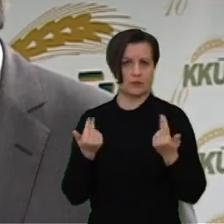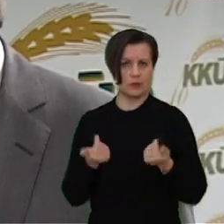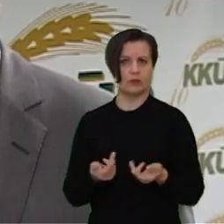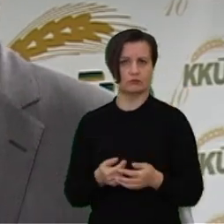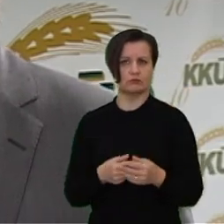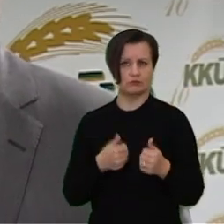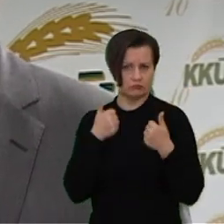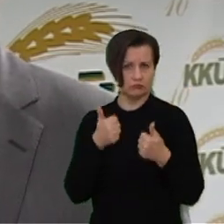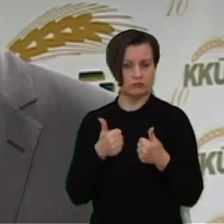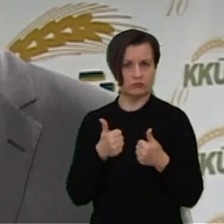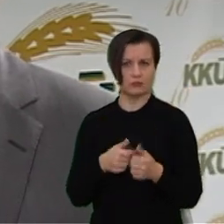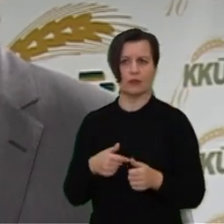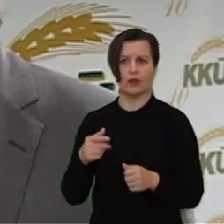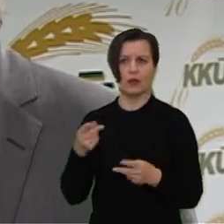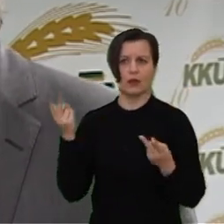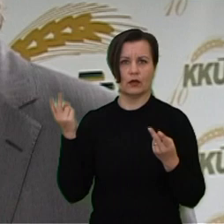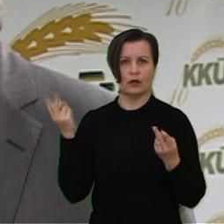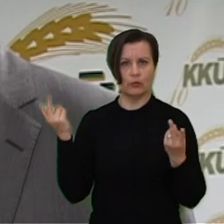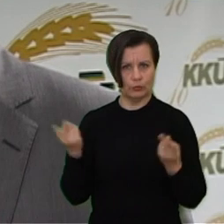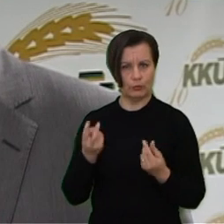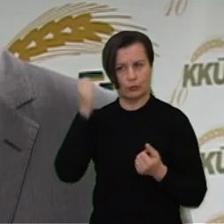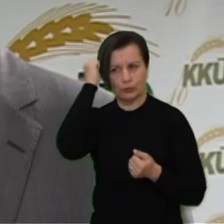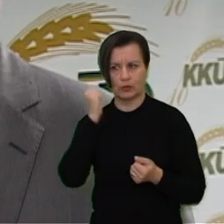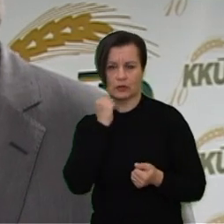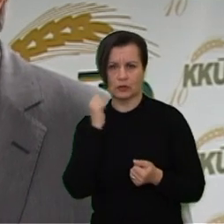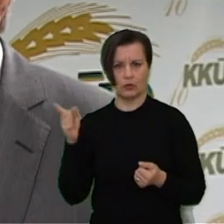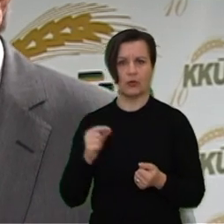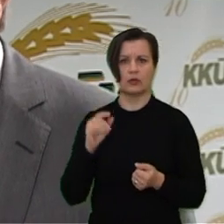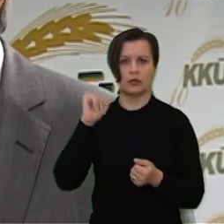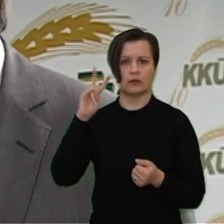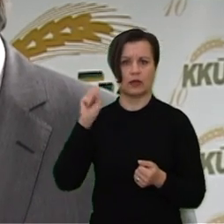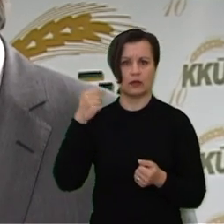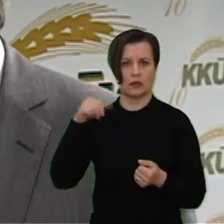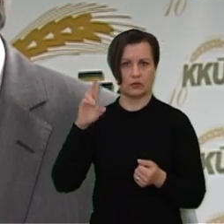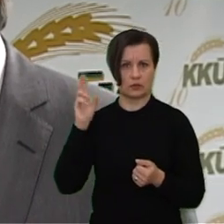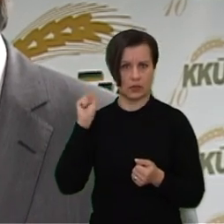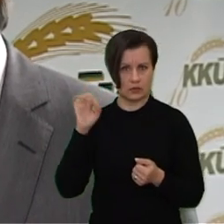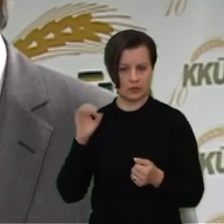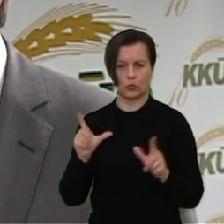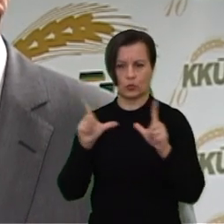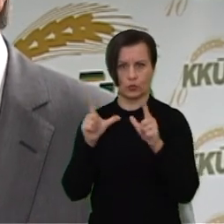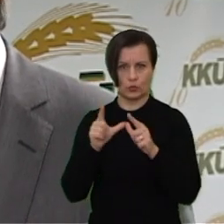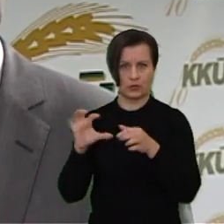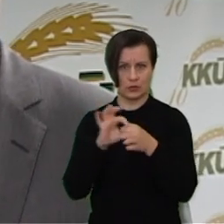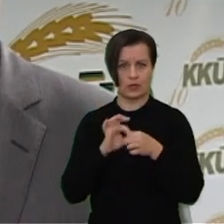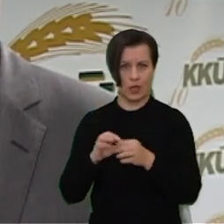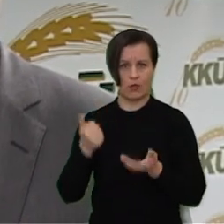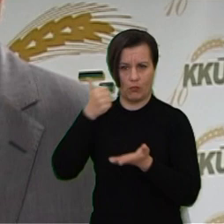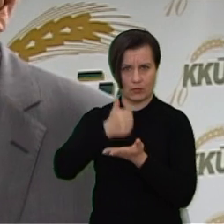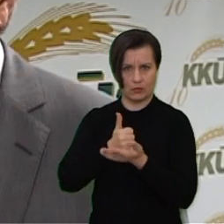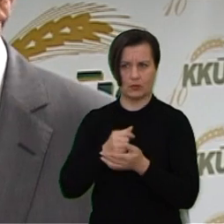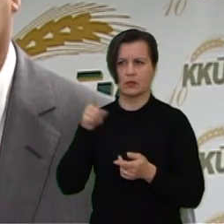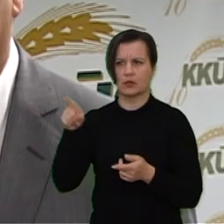tikrai labai šaunu ir tikrai reikia padėkoti ir Virmantui Ivanauskui, mūsų ūkininkų sąjungos pirmininkui, kuris tas tradicijas